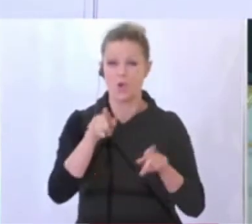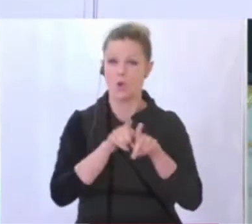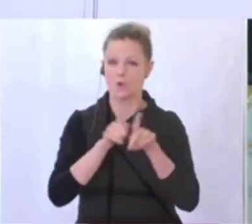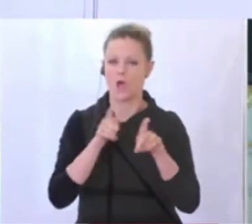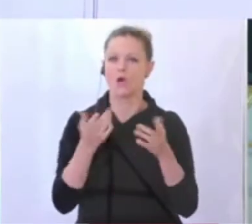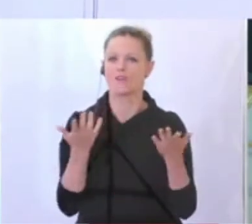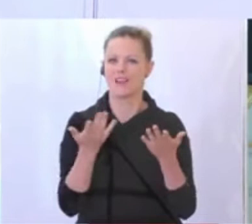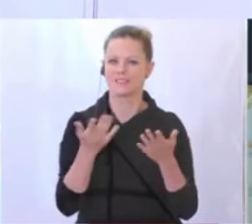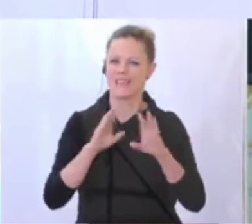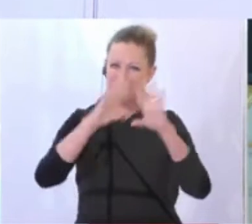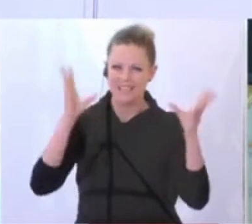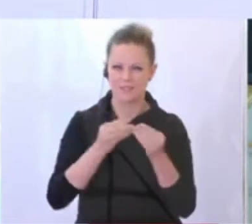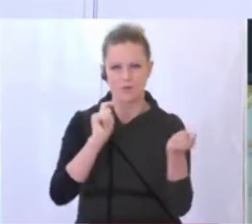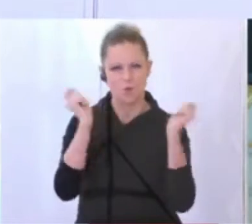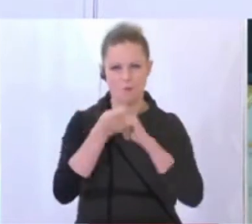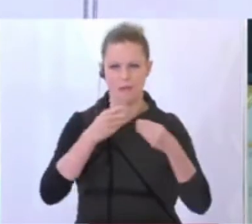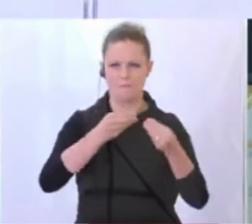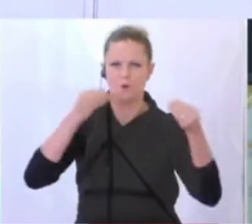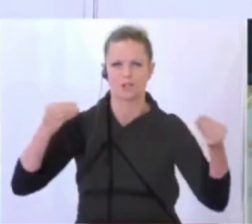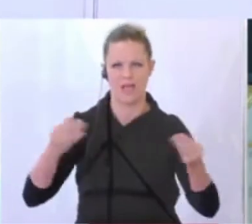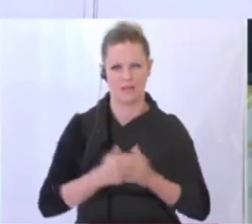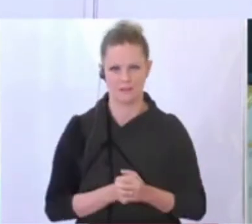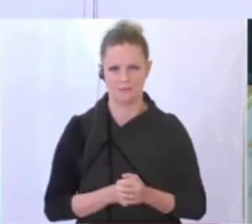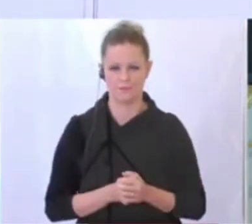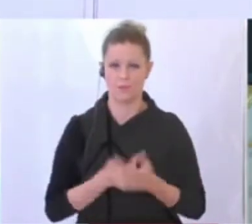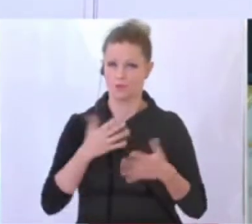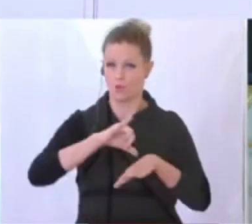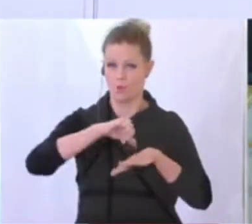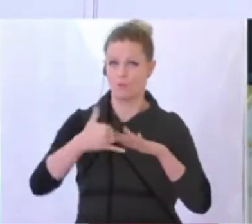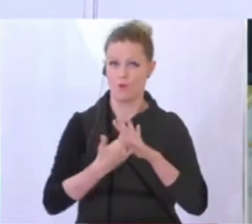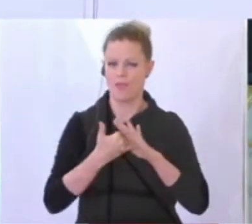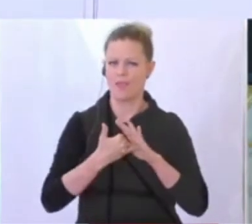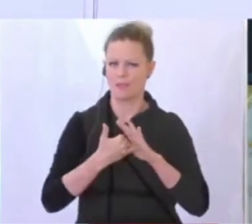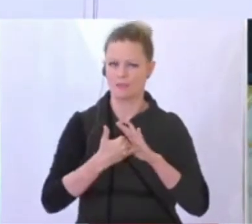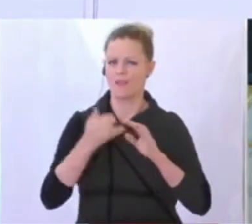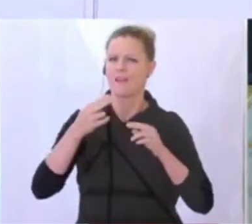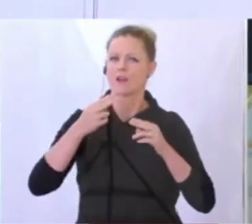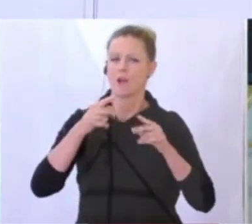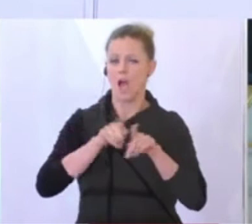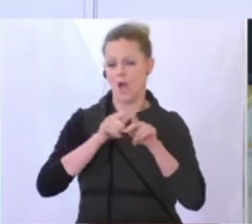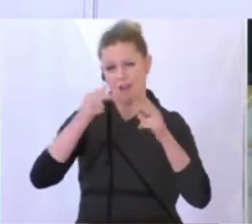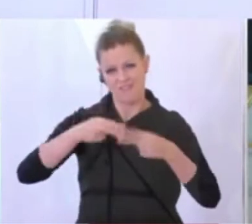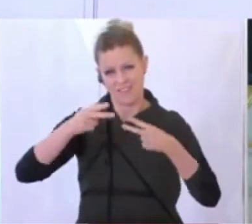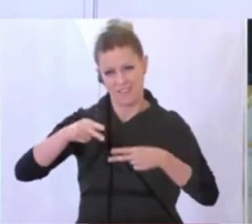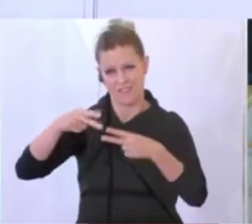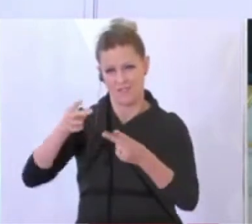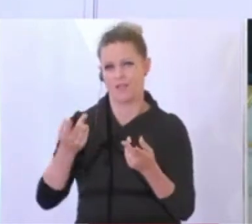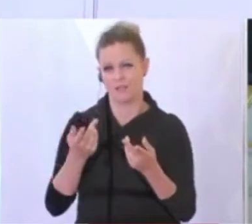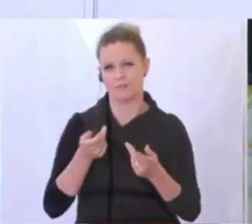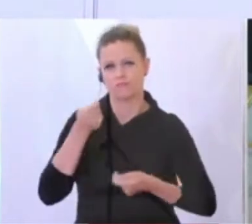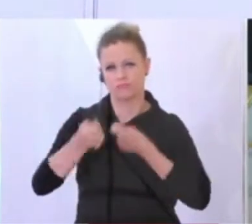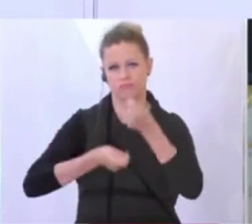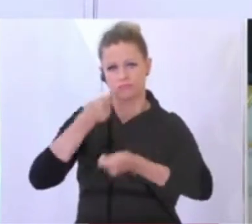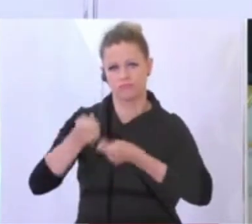Modernisierung insgesamt, das wird sich aber auch über dieses Projekt hinaus weiterziehen. Klamm auf müssen die Investitionen ins